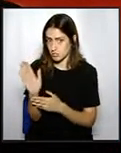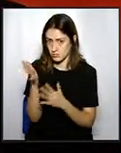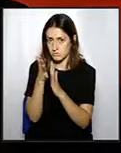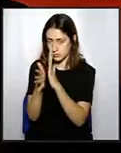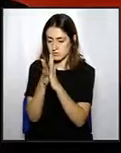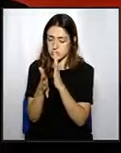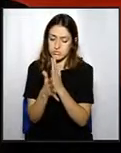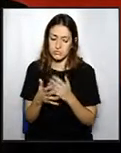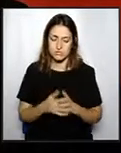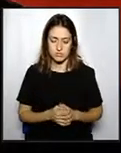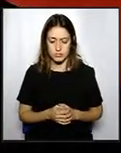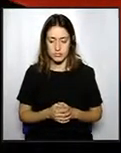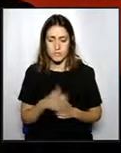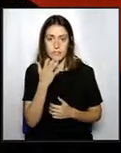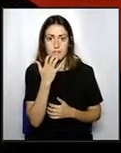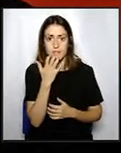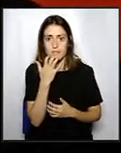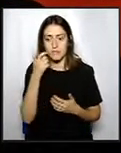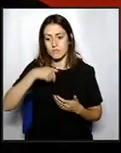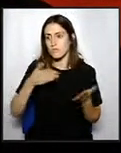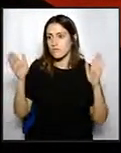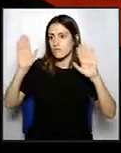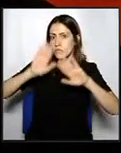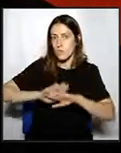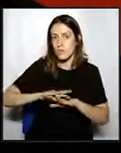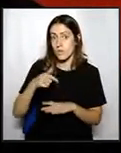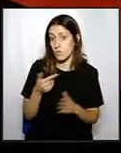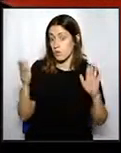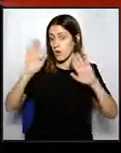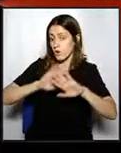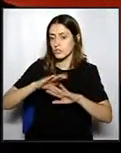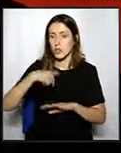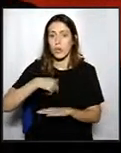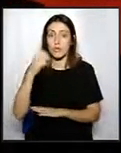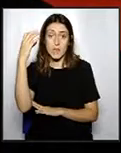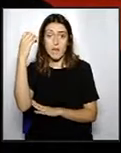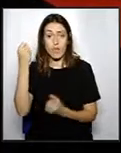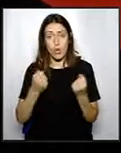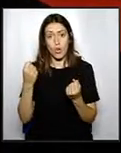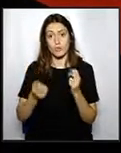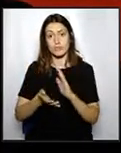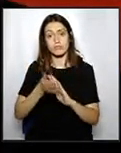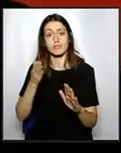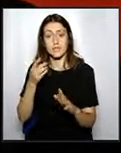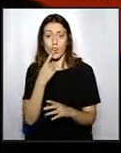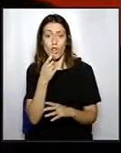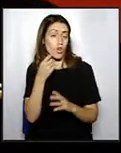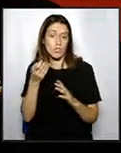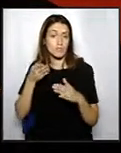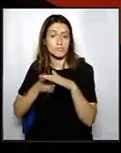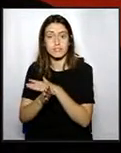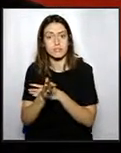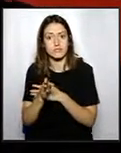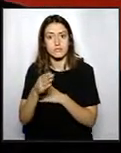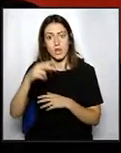posaré un exemple. Si jo, per exemple, aquesta nit, doncs, em passo un semàforum vermell i m'atura la Guàrdia Urbana, doncs,